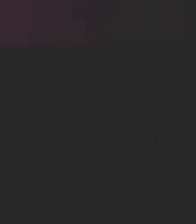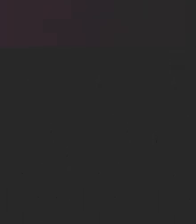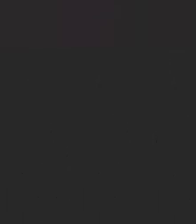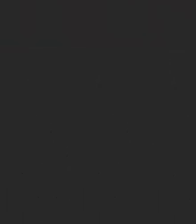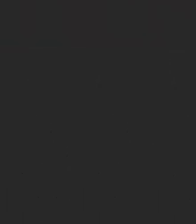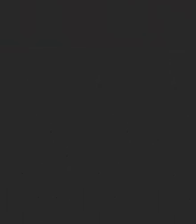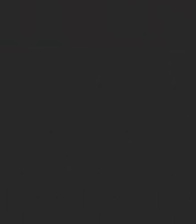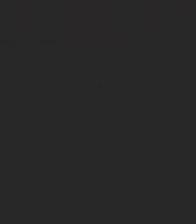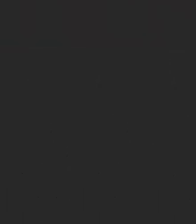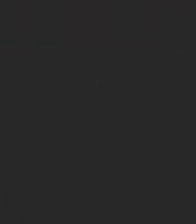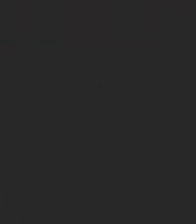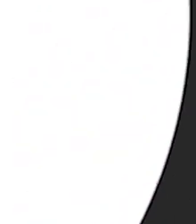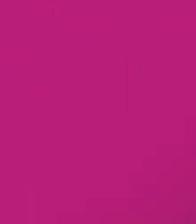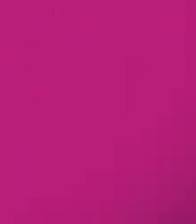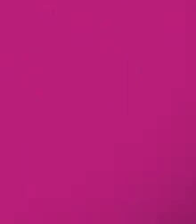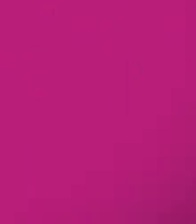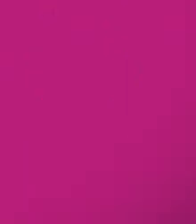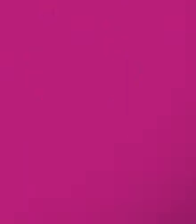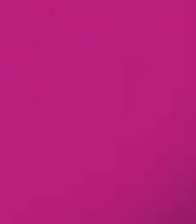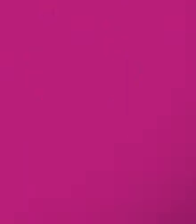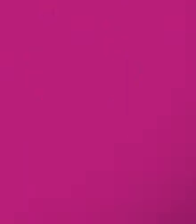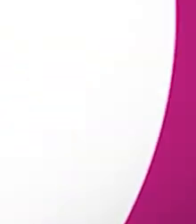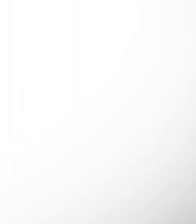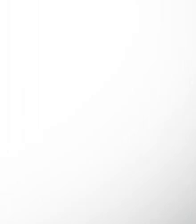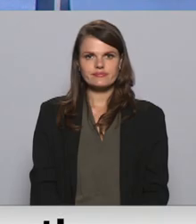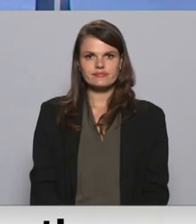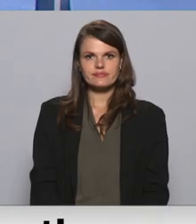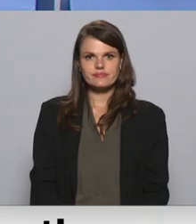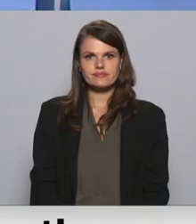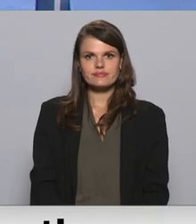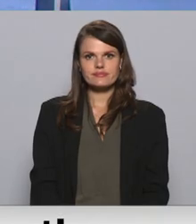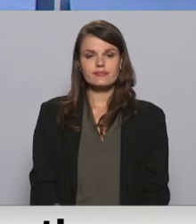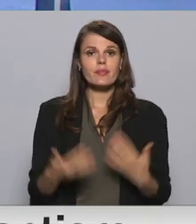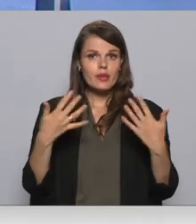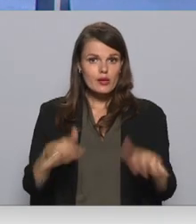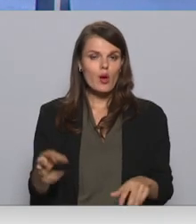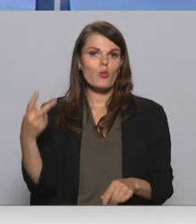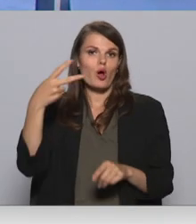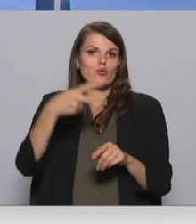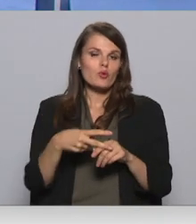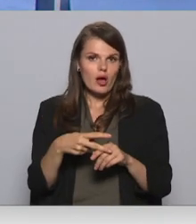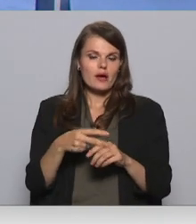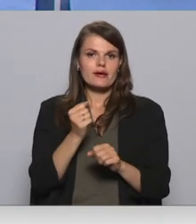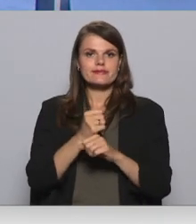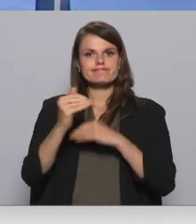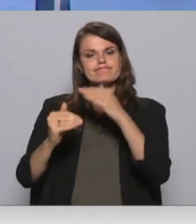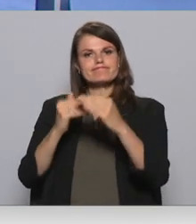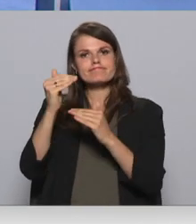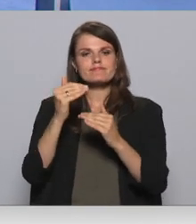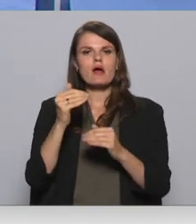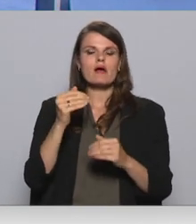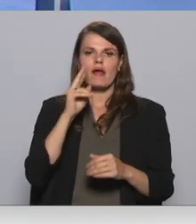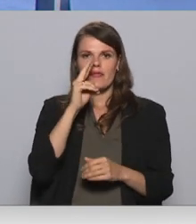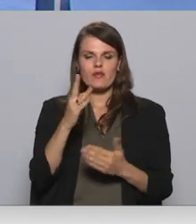Re! Viss ēters ir te! Jau otru reizi karjeras nedēļa noteikti daļai